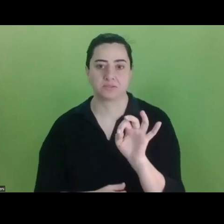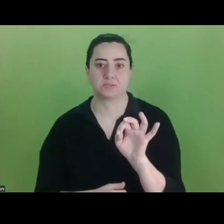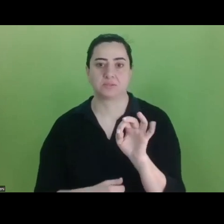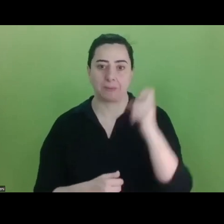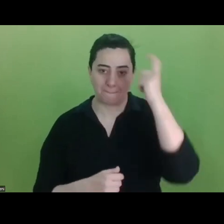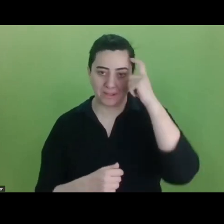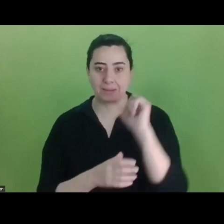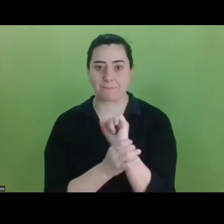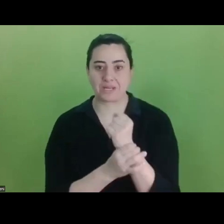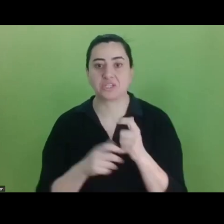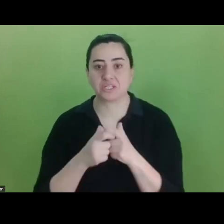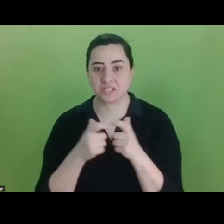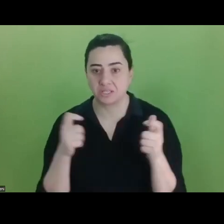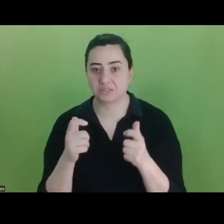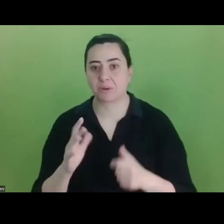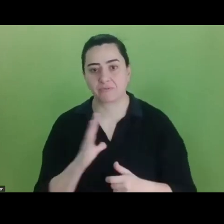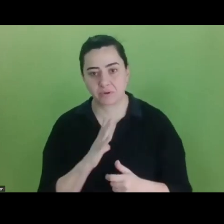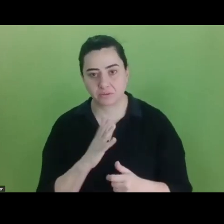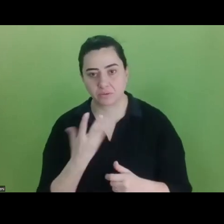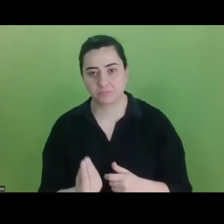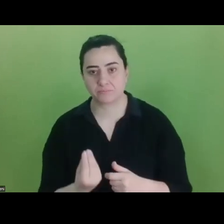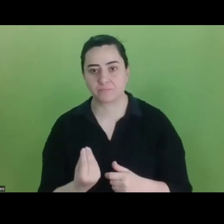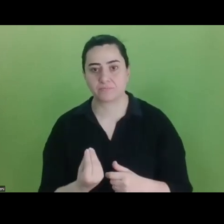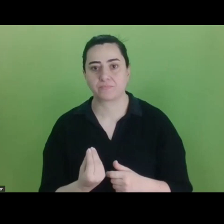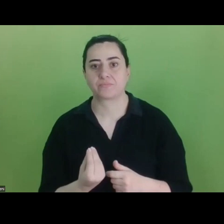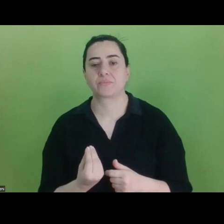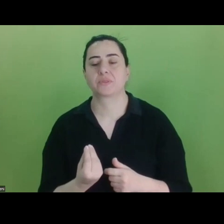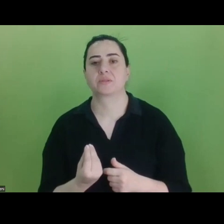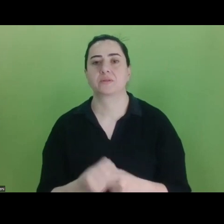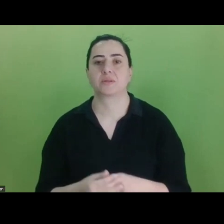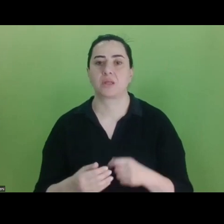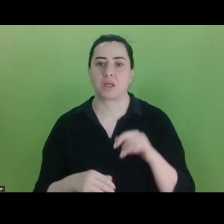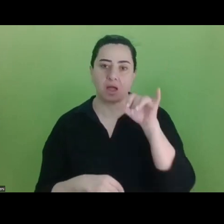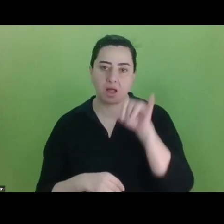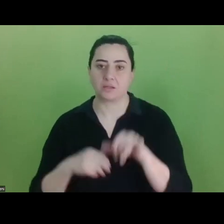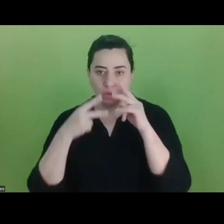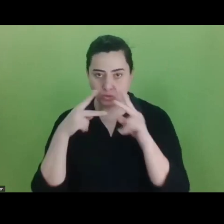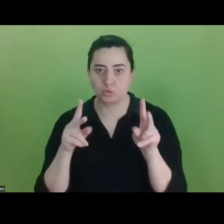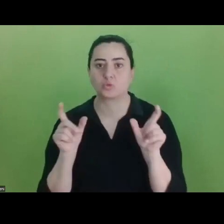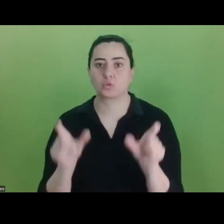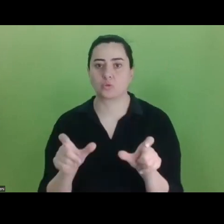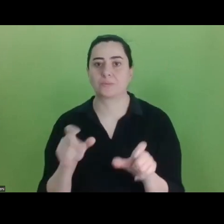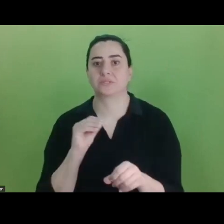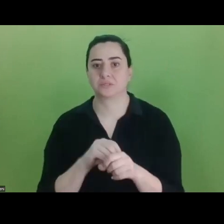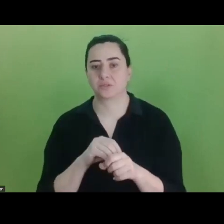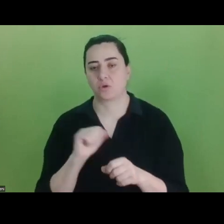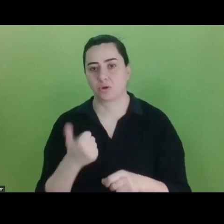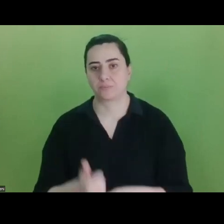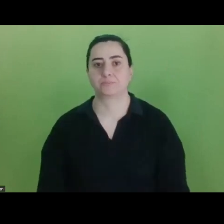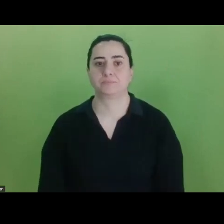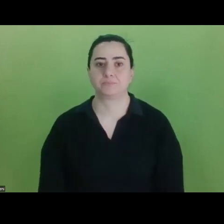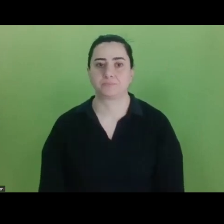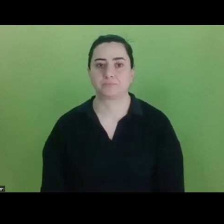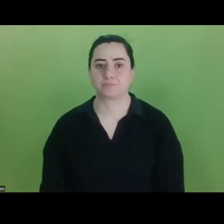geliştirmek gibi bir ihtiyacınız olabilir. Yine toparlanma sürecinde hakların ve özgürlüklerin korunup gözetilmesine yönelik olmalıdır.